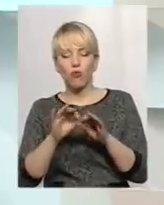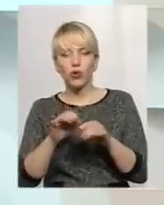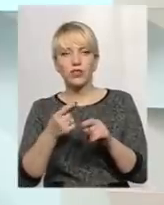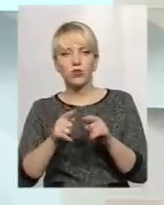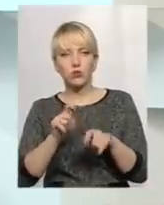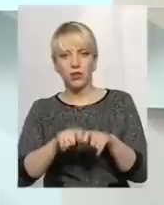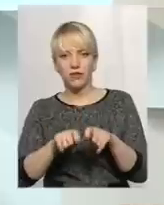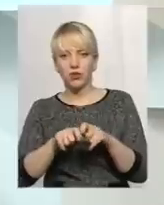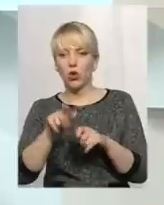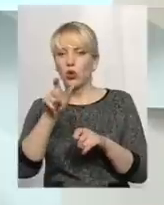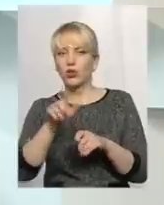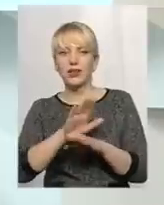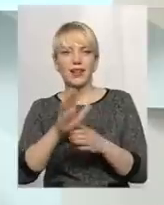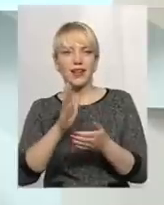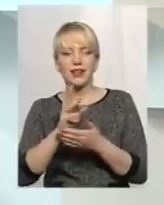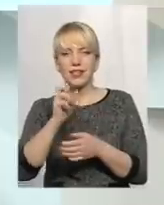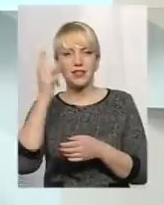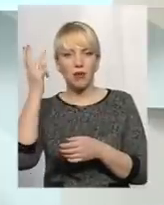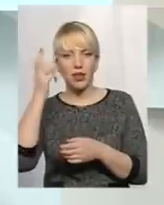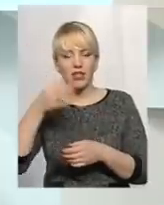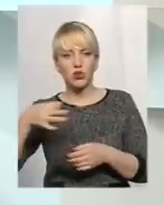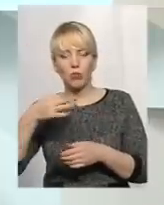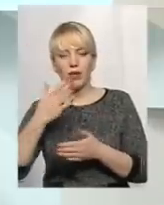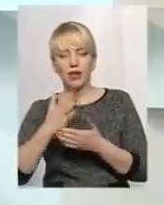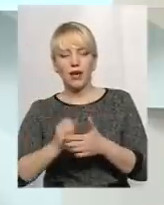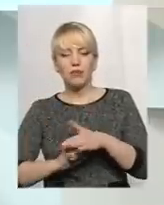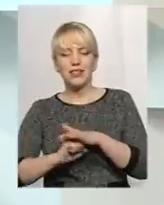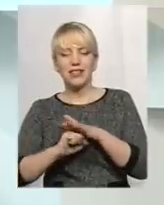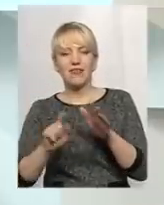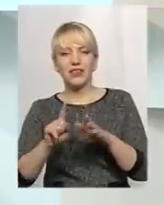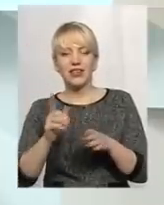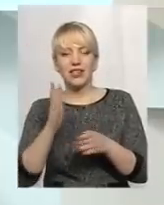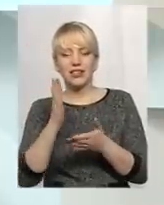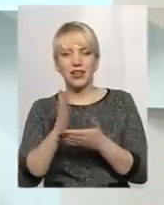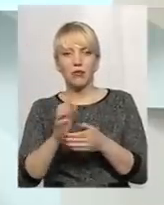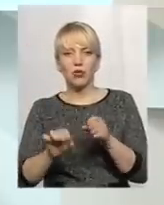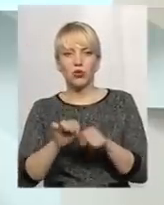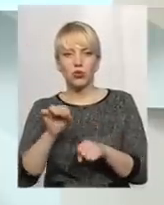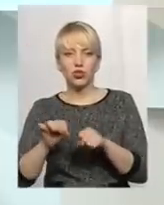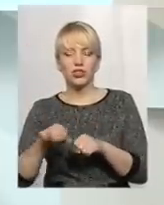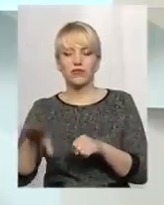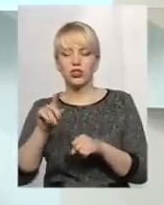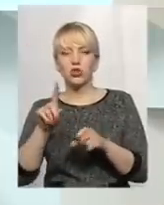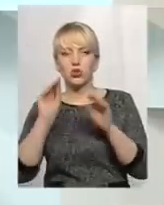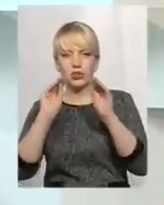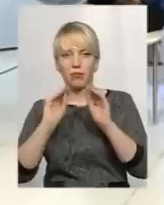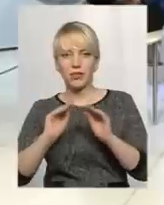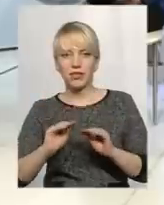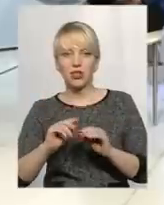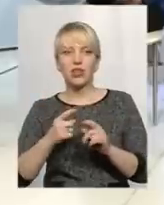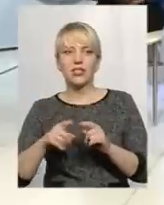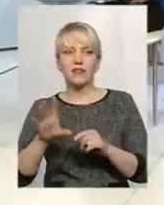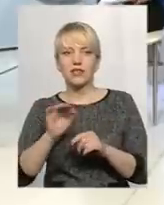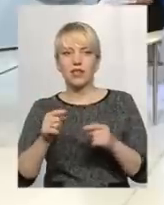є підстава вважати, що всі порушення, які вписані у авт перевірки, вони є об'єктивними. Можна